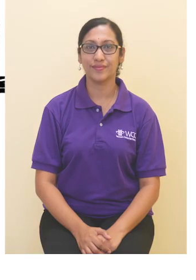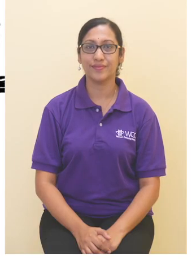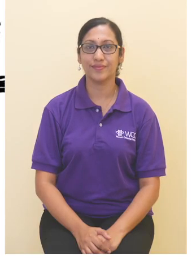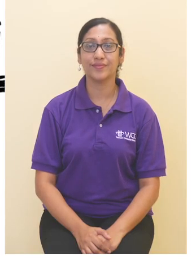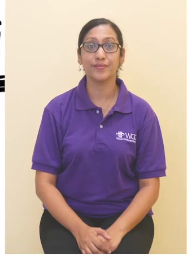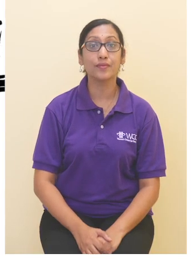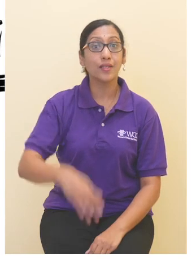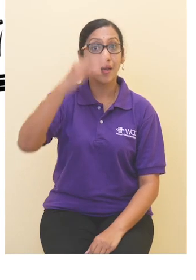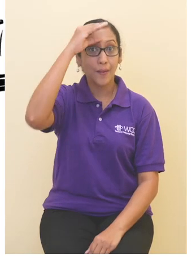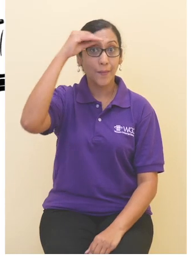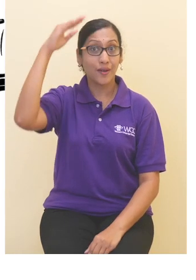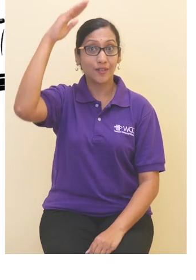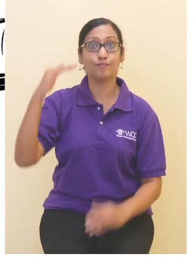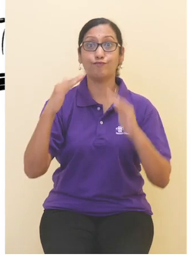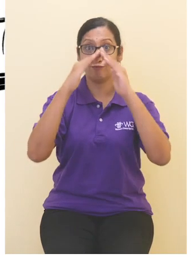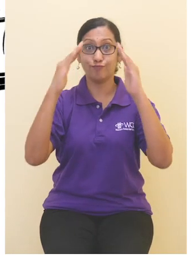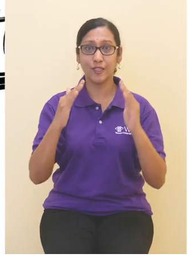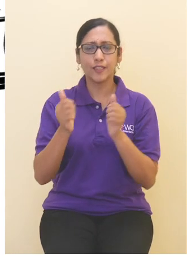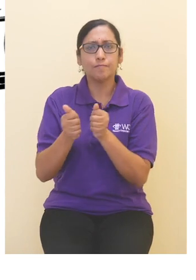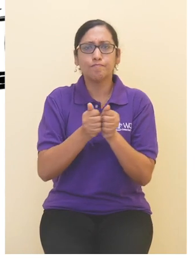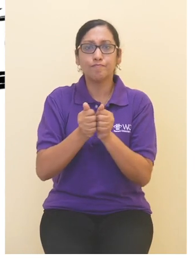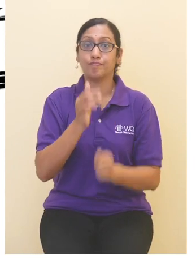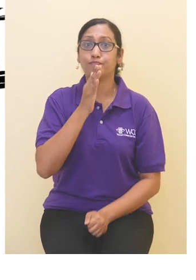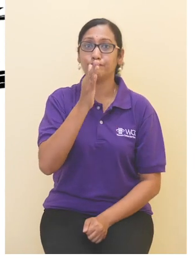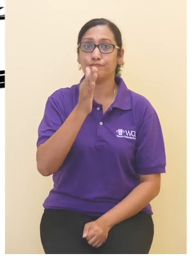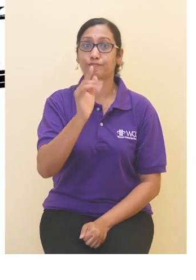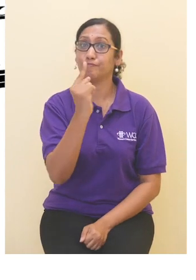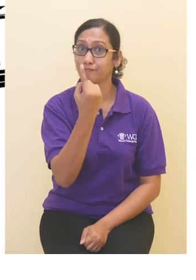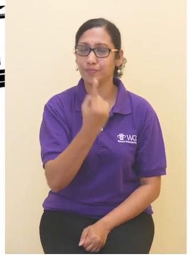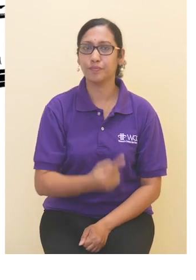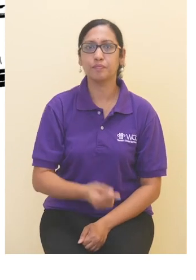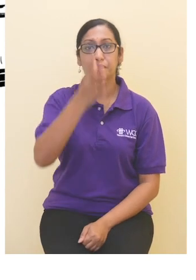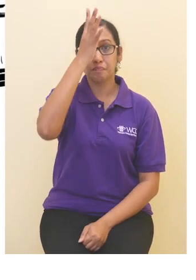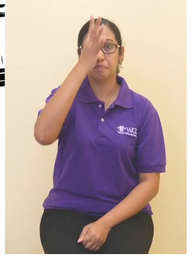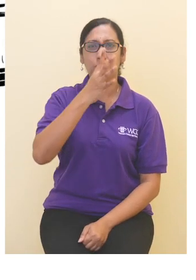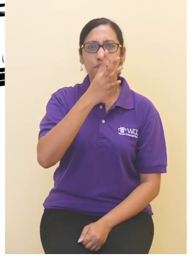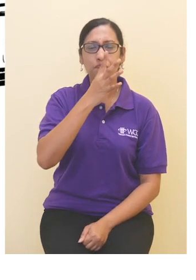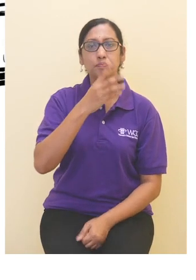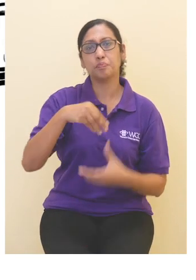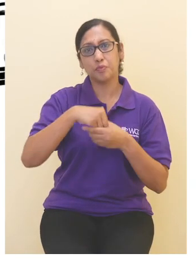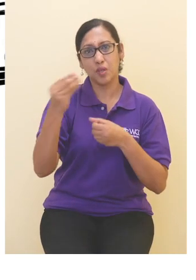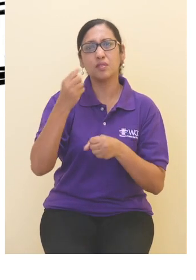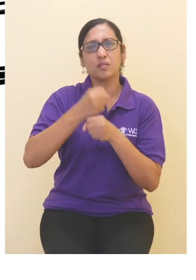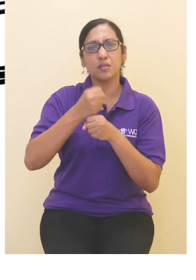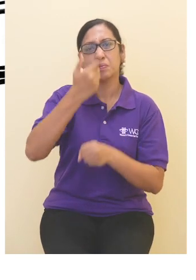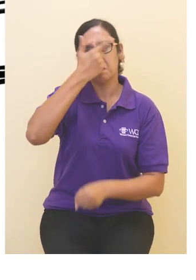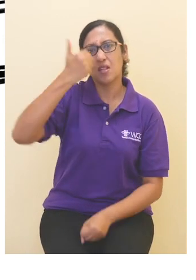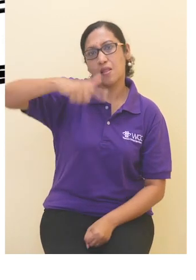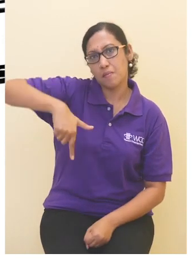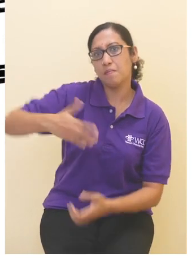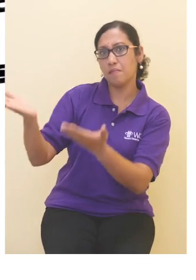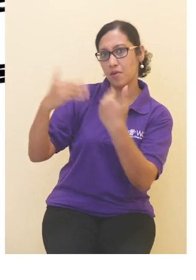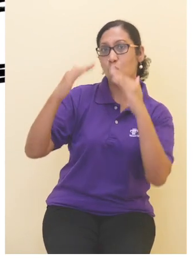di rumah Hakim, tiada sesiapa di sana, melainkan nenek Hakim. Kedua-dua ibu bapa